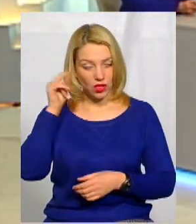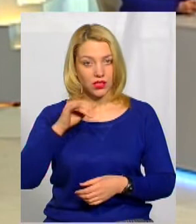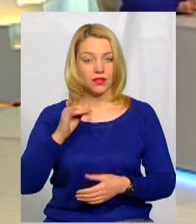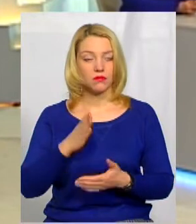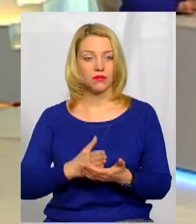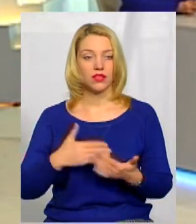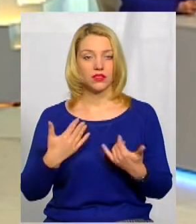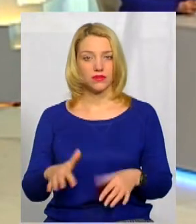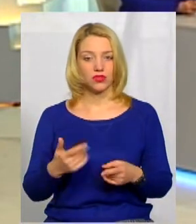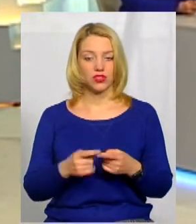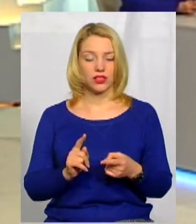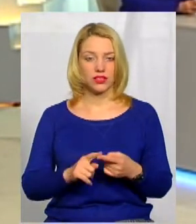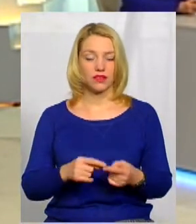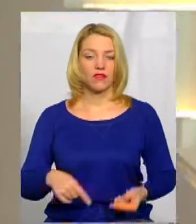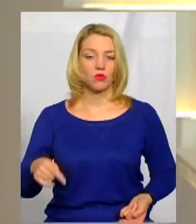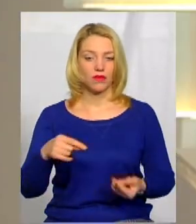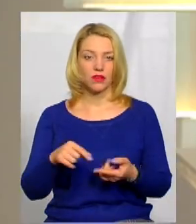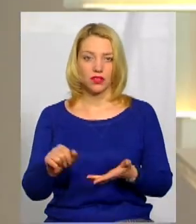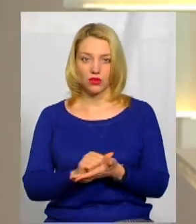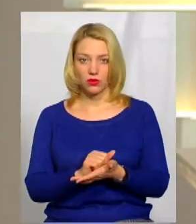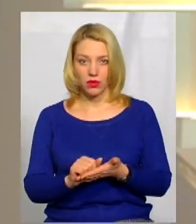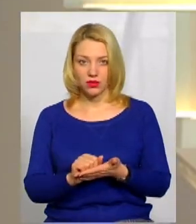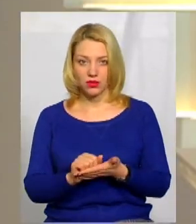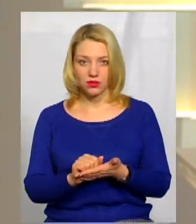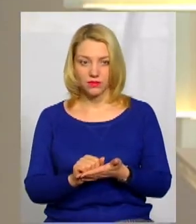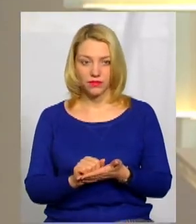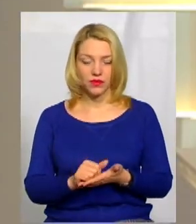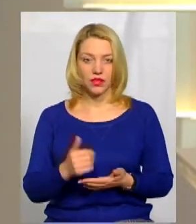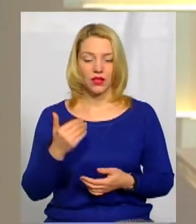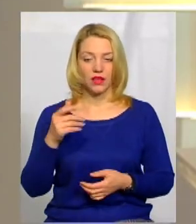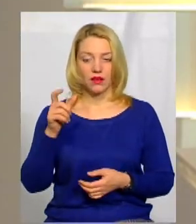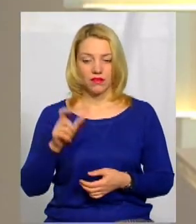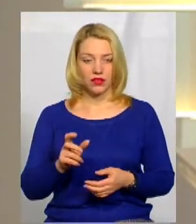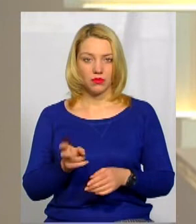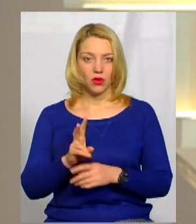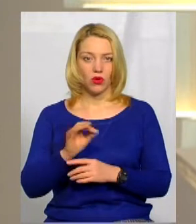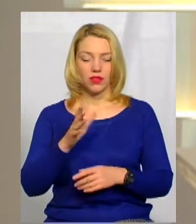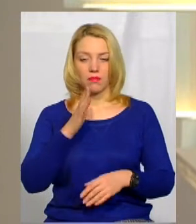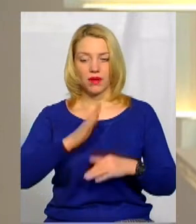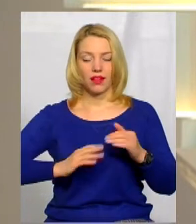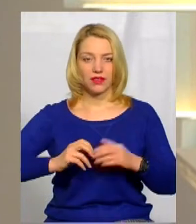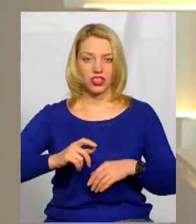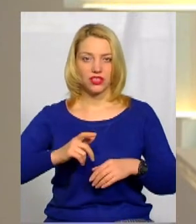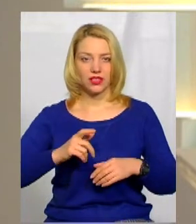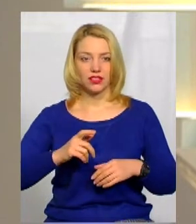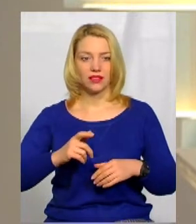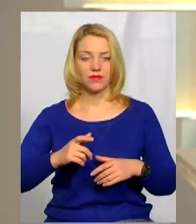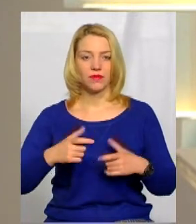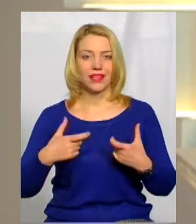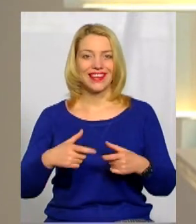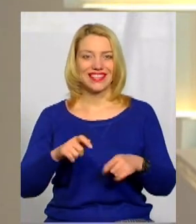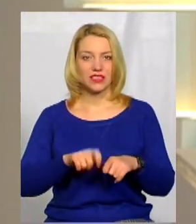вже про це відповідний документ, він приходить на практичний іспит. Він має